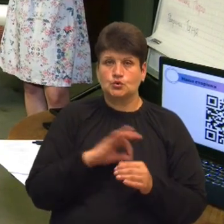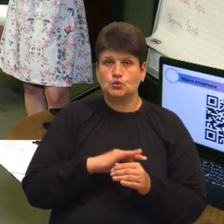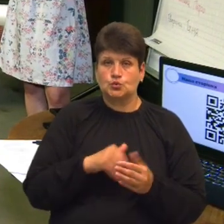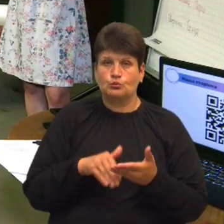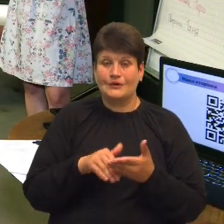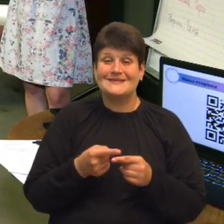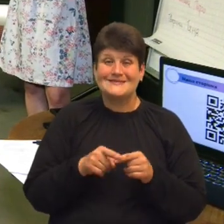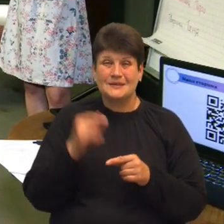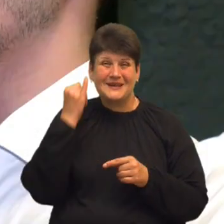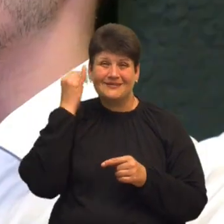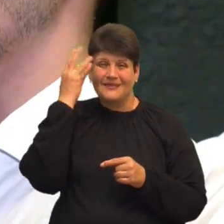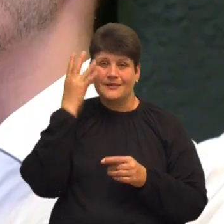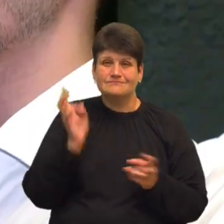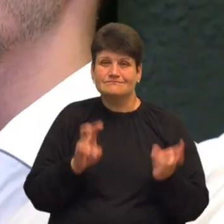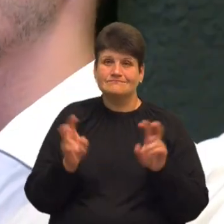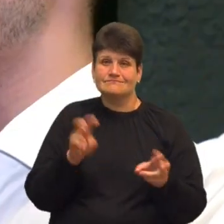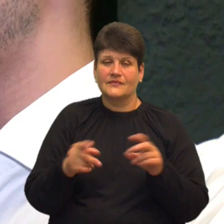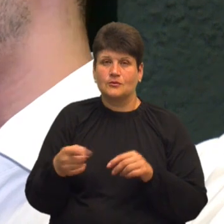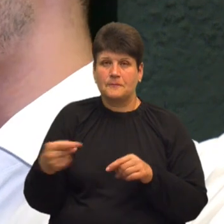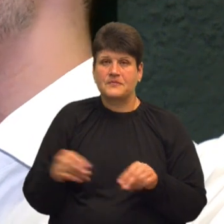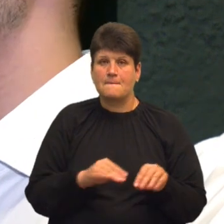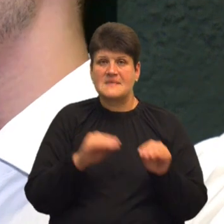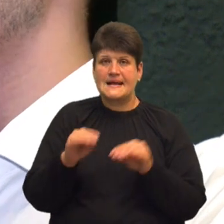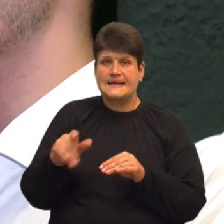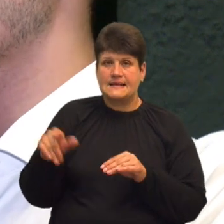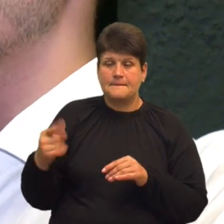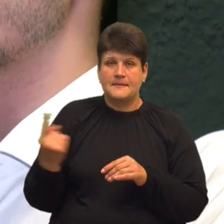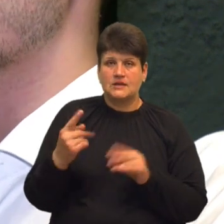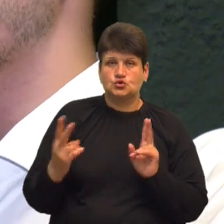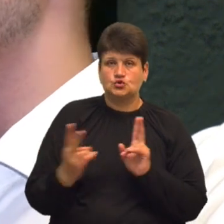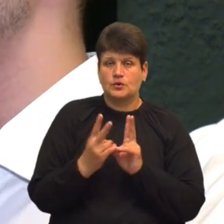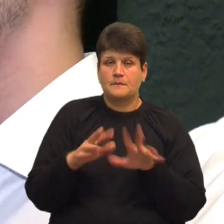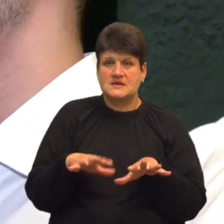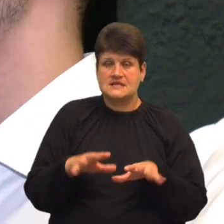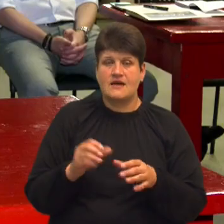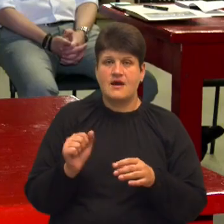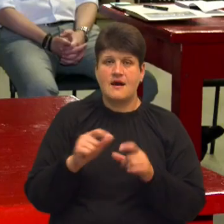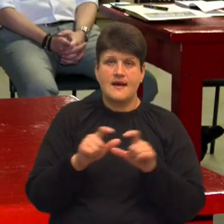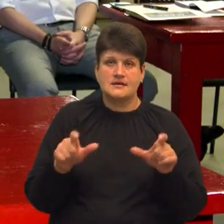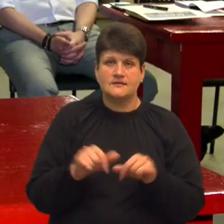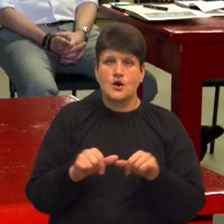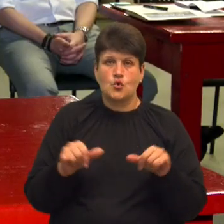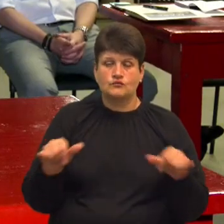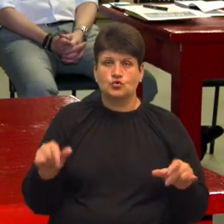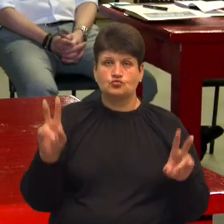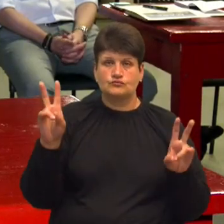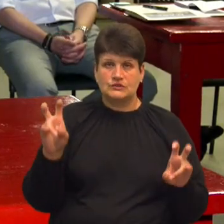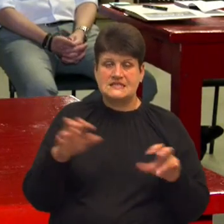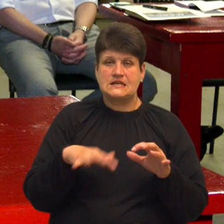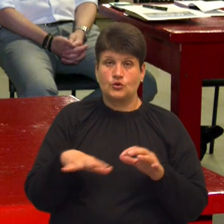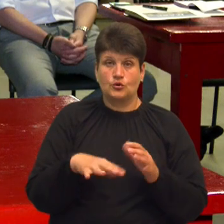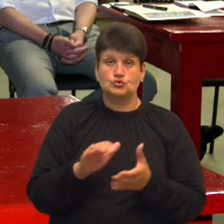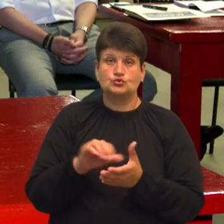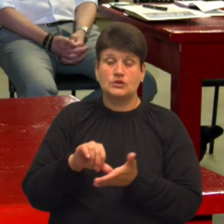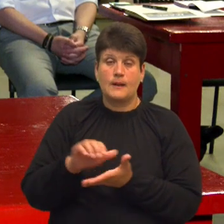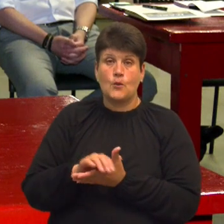З такими ідеями прийшли тернополяни та переселенці на першу зустріч місцевого агентства розвитку «Середовищ». Учасники познайомилися між собою та